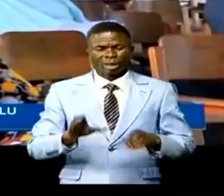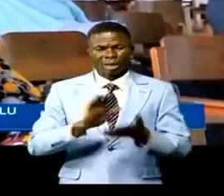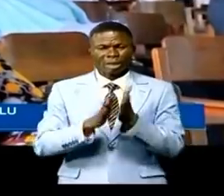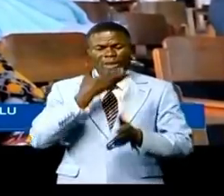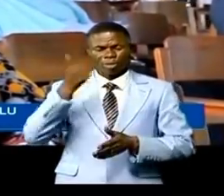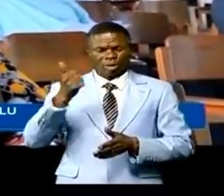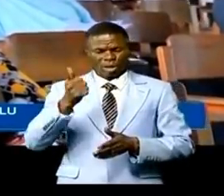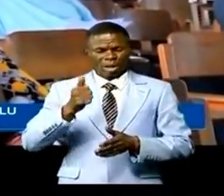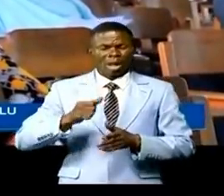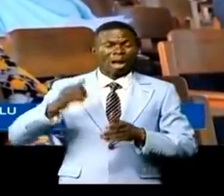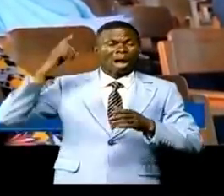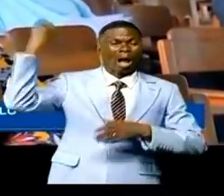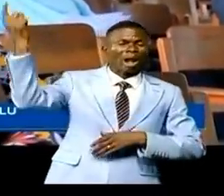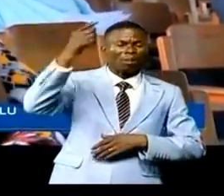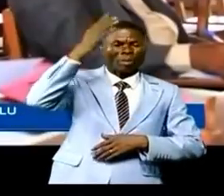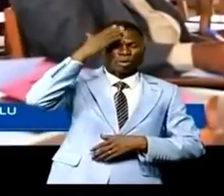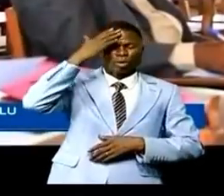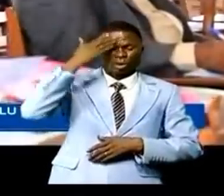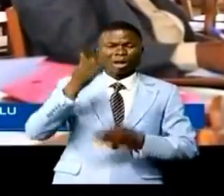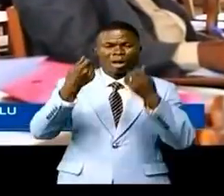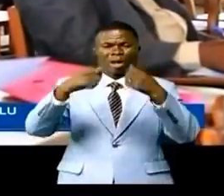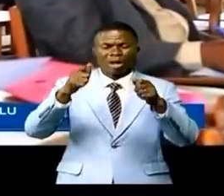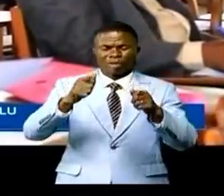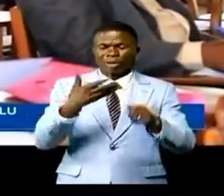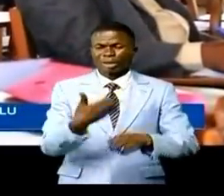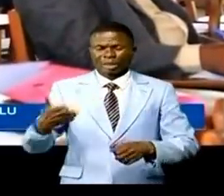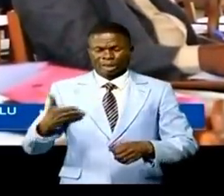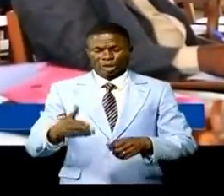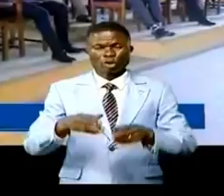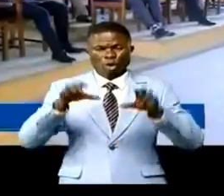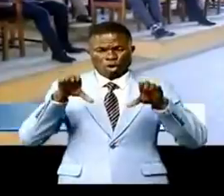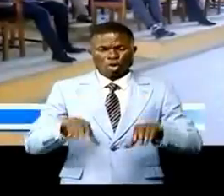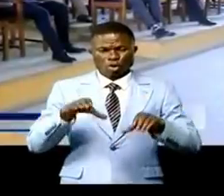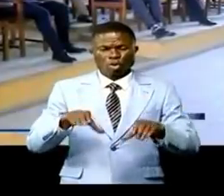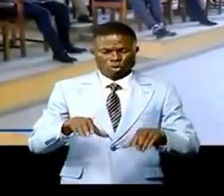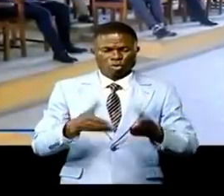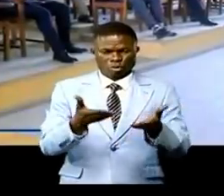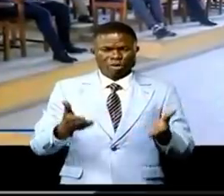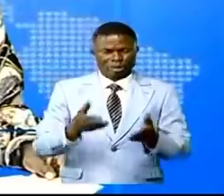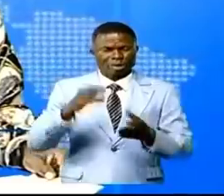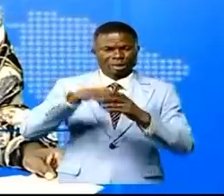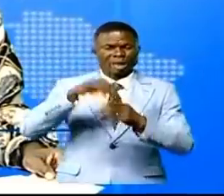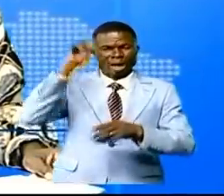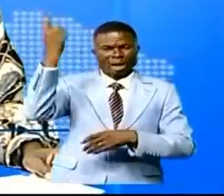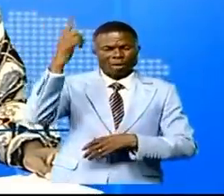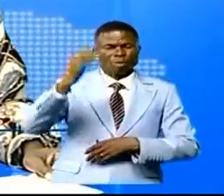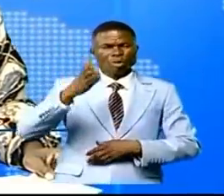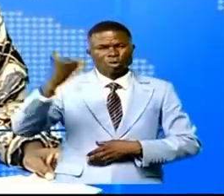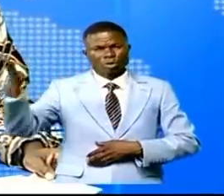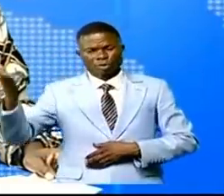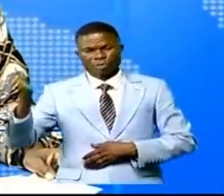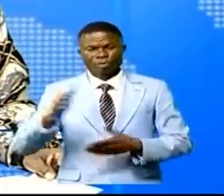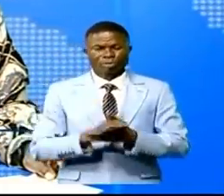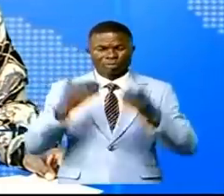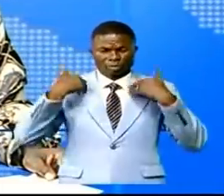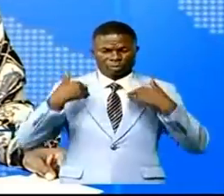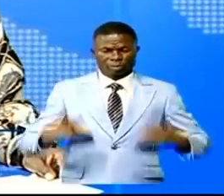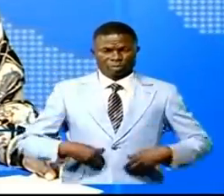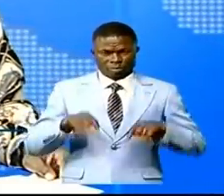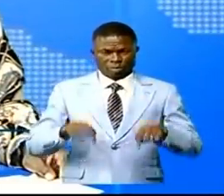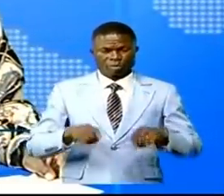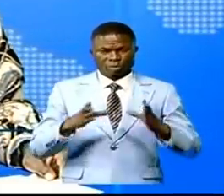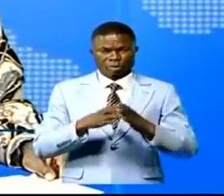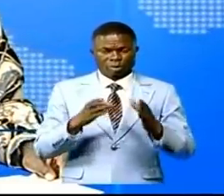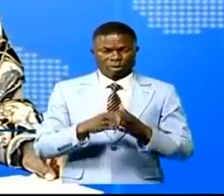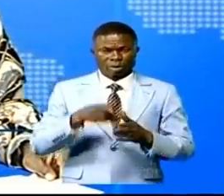de faire connaître et surtout de vendre les produits touristiques de la RDC. Parlons santé dans ce journal avec